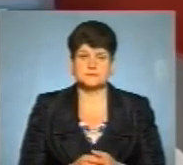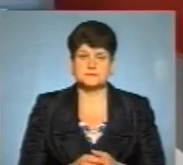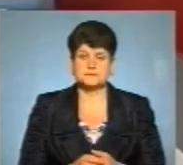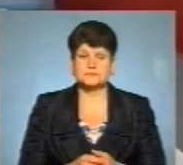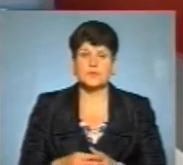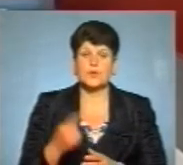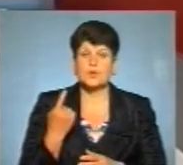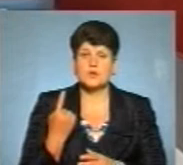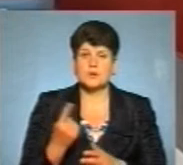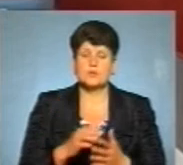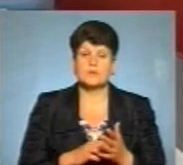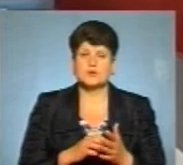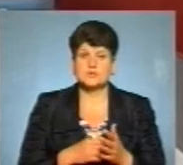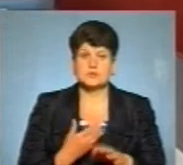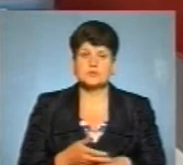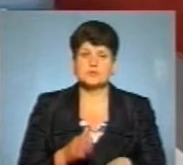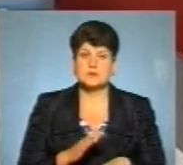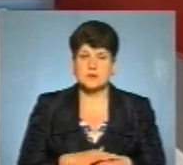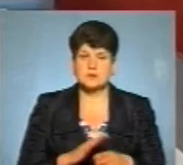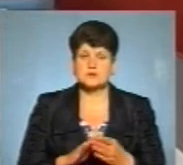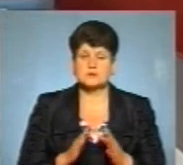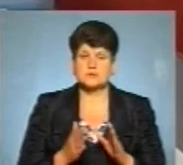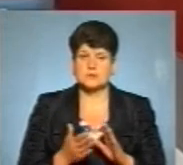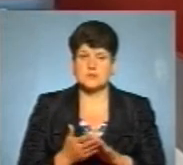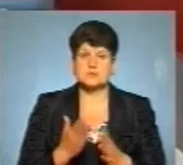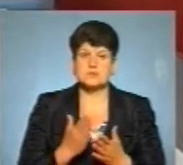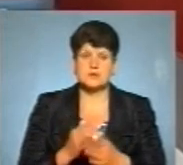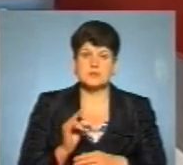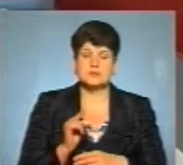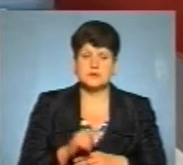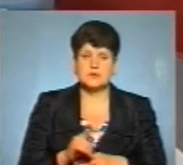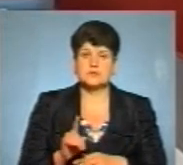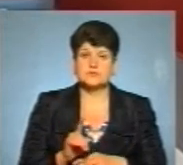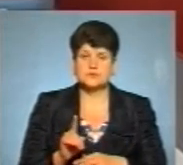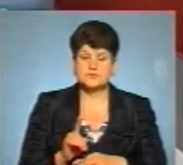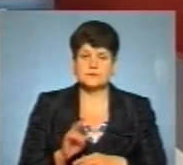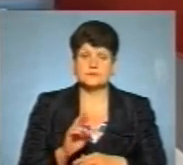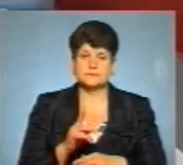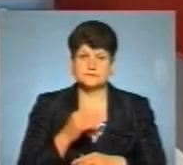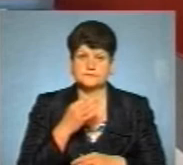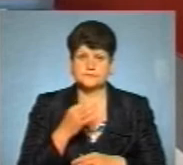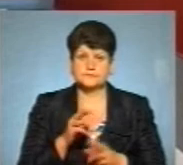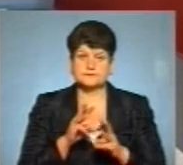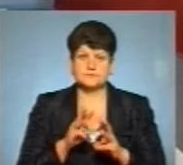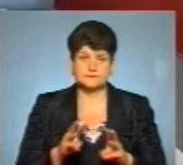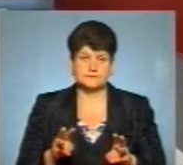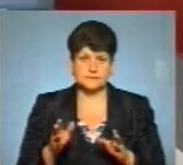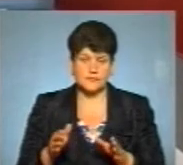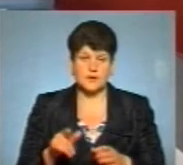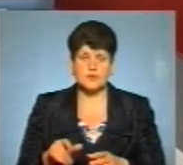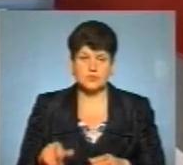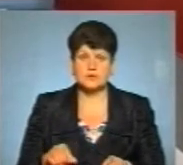Однією з причин ускладнення підситуації є те, що, як сказав міністр, люди